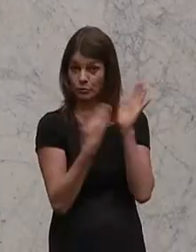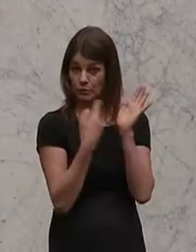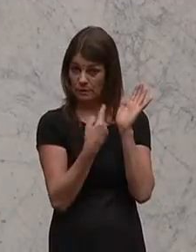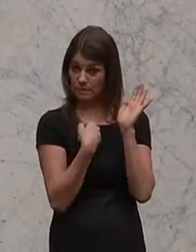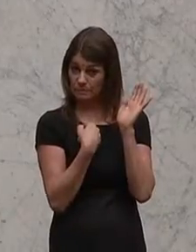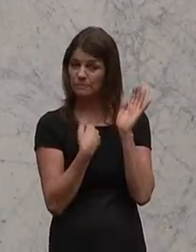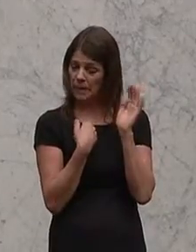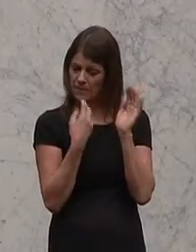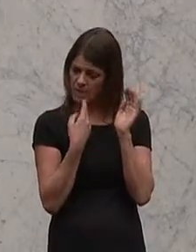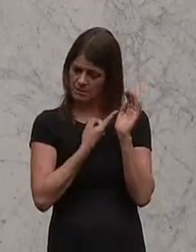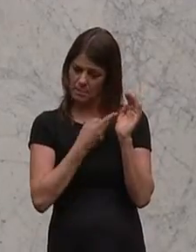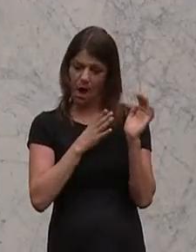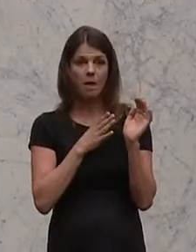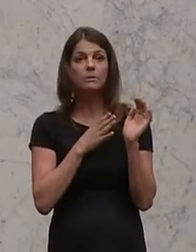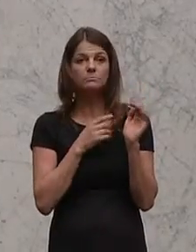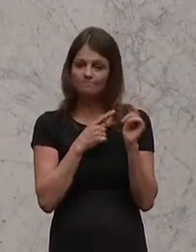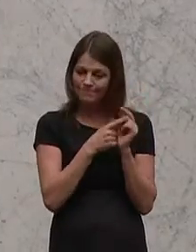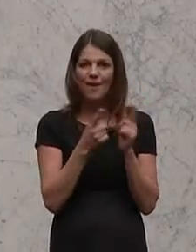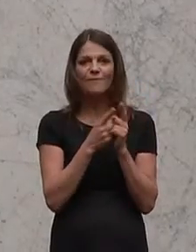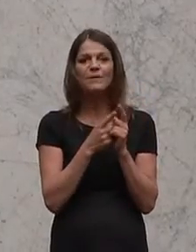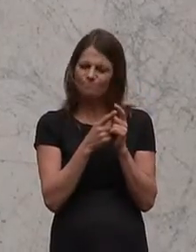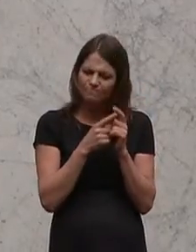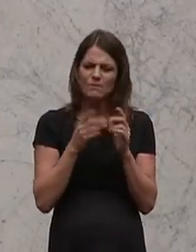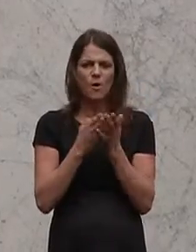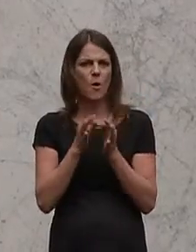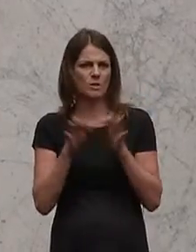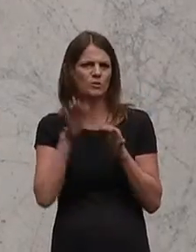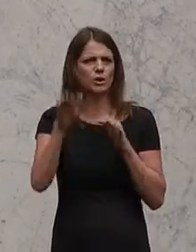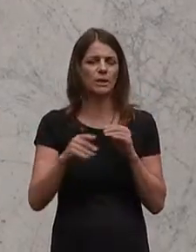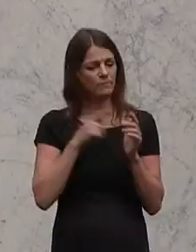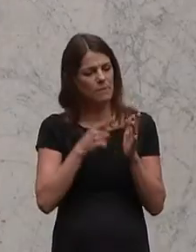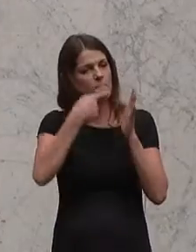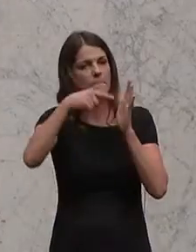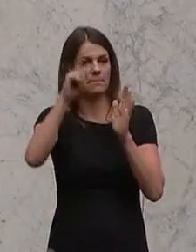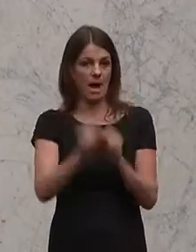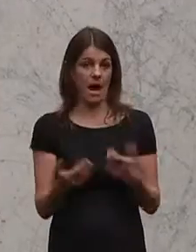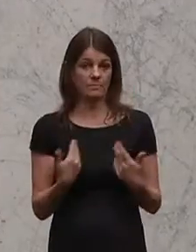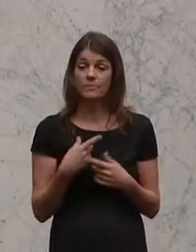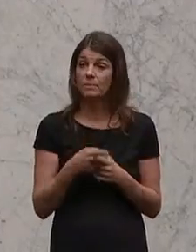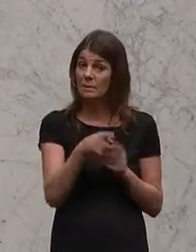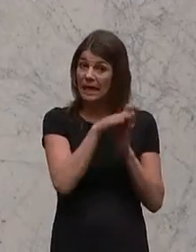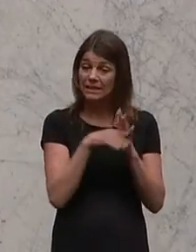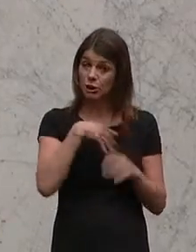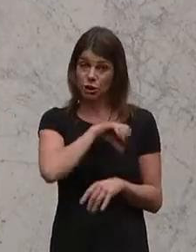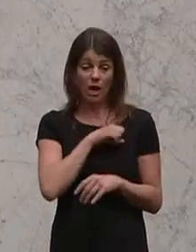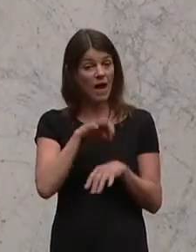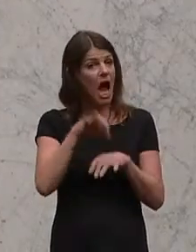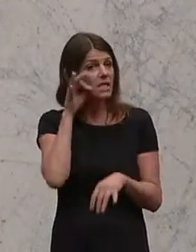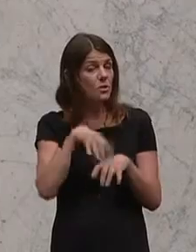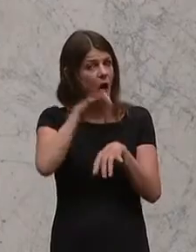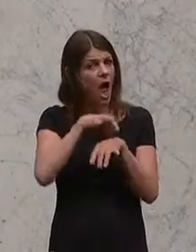an uns selber haben sollen, einen großen Schritt näher. Wir ermöglichen es mit diesem Gesetz, Ärztinnen und Ärzte in